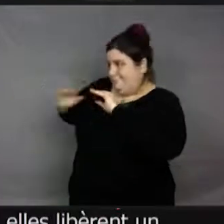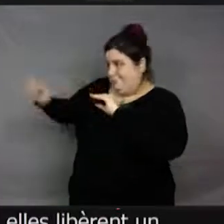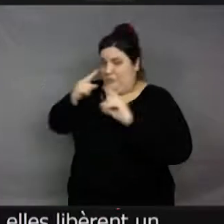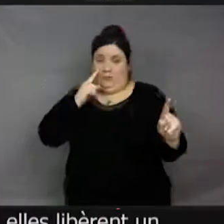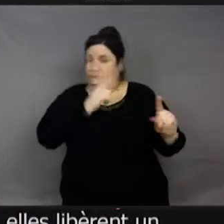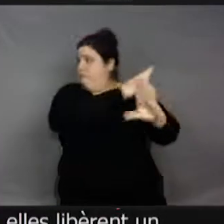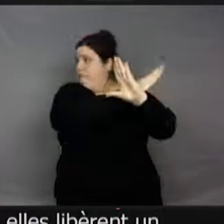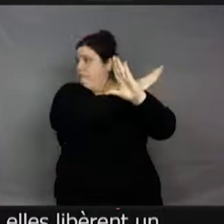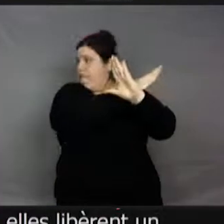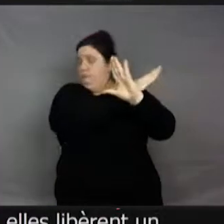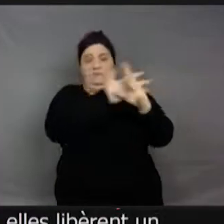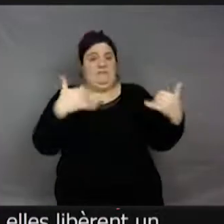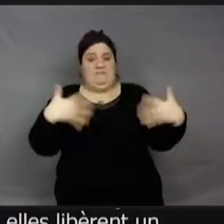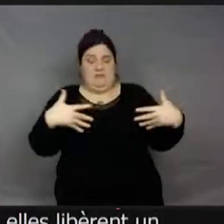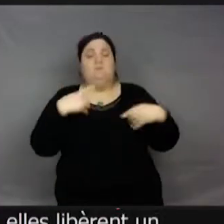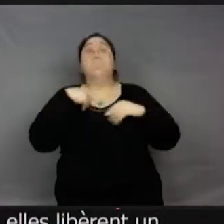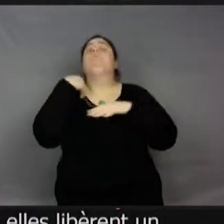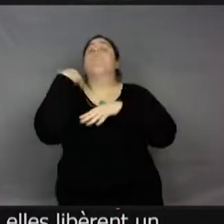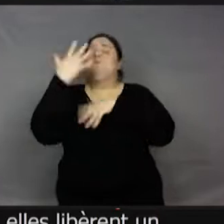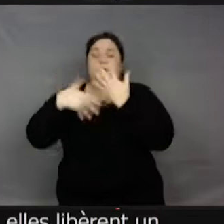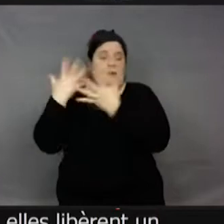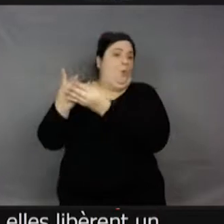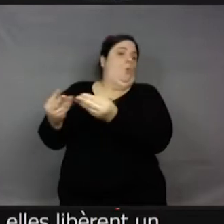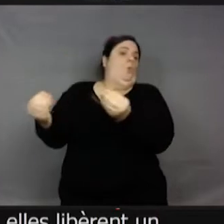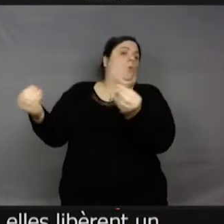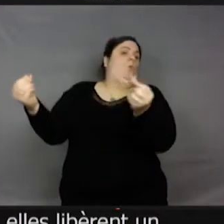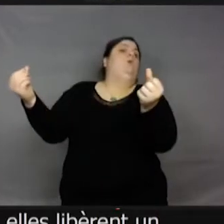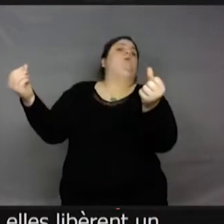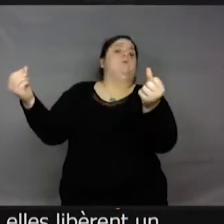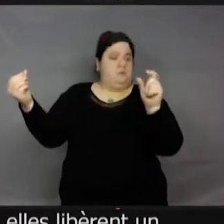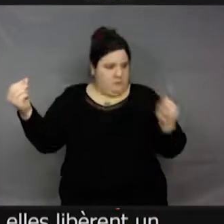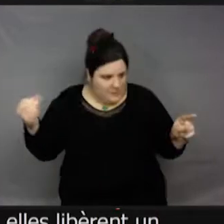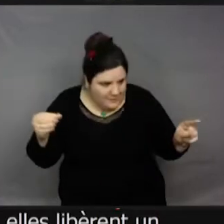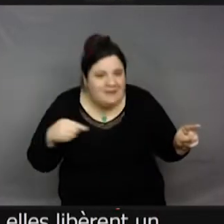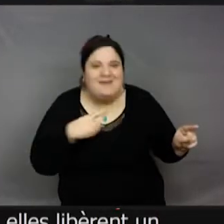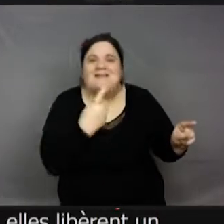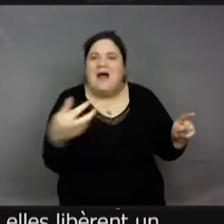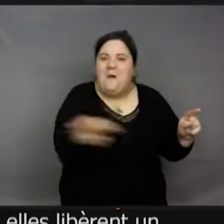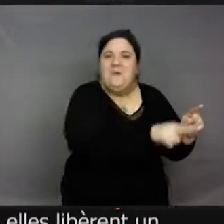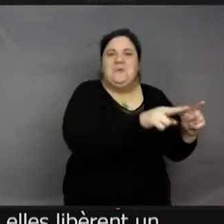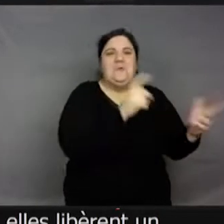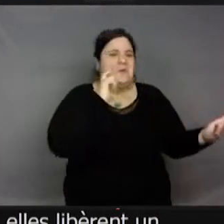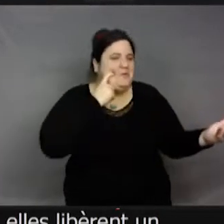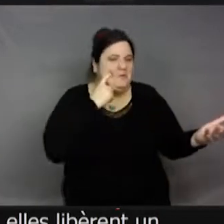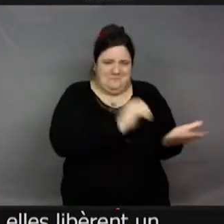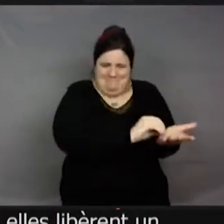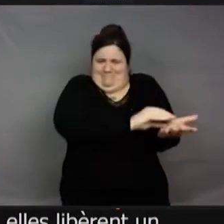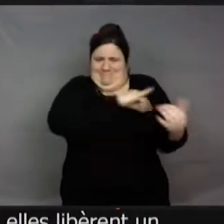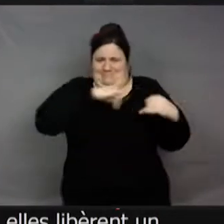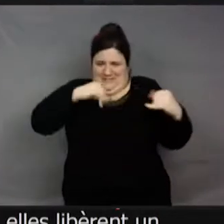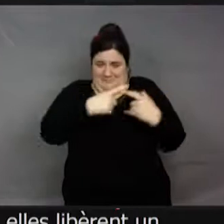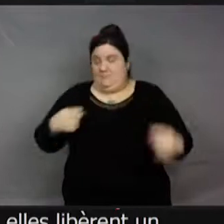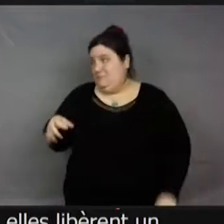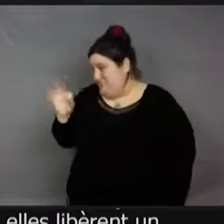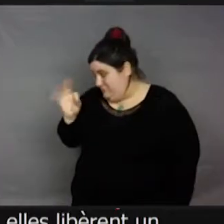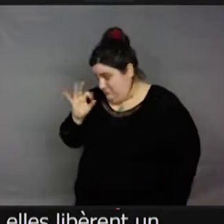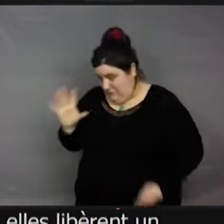elle a à nouveau du nectar. C'est quand même incroyable. On est juste au balbutiement des relations plantes-insectes. y a aussi un autre truc que vous pouvez remarquer facilement sur